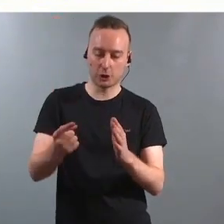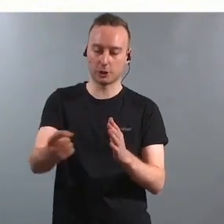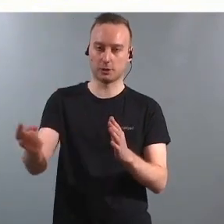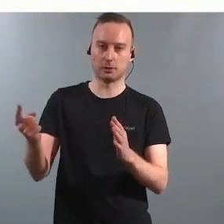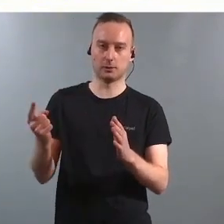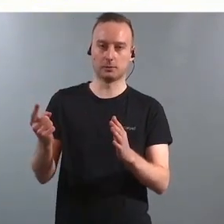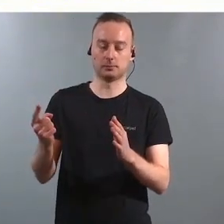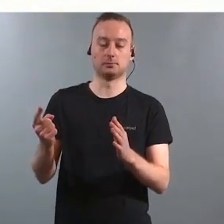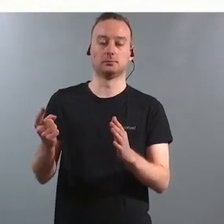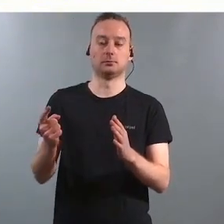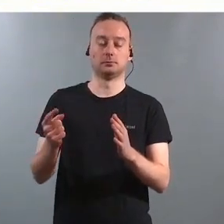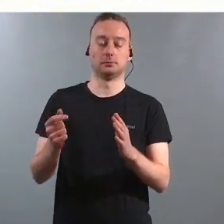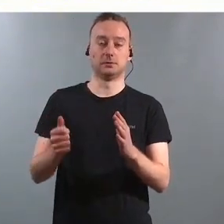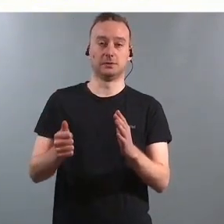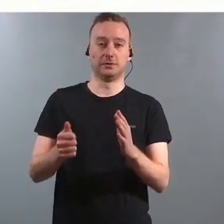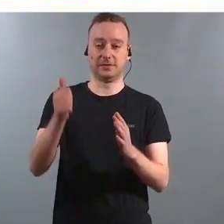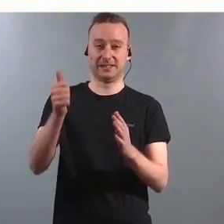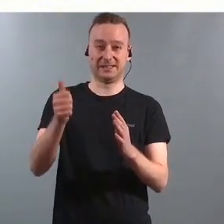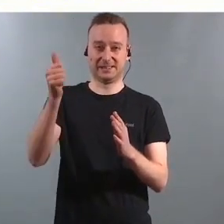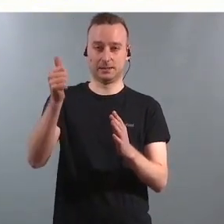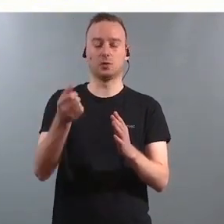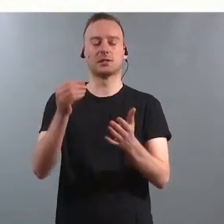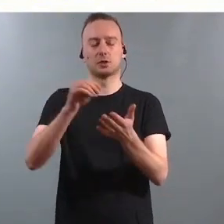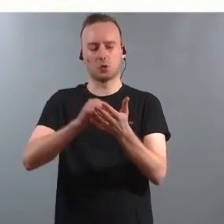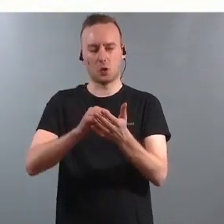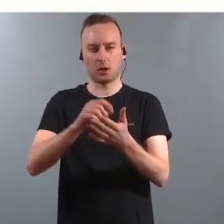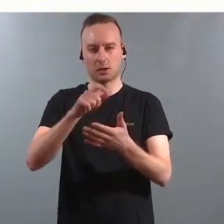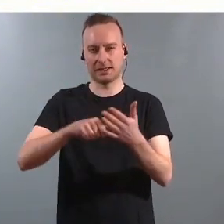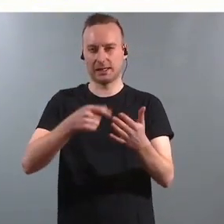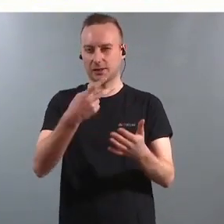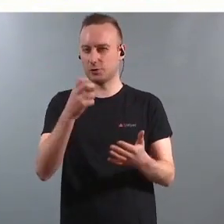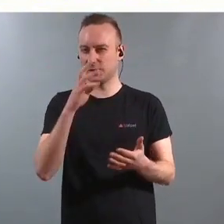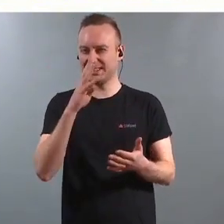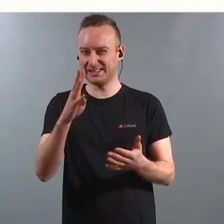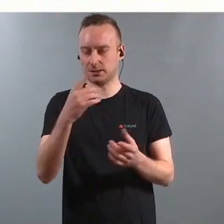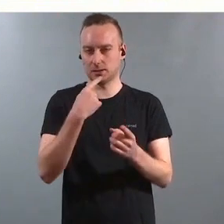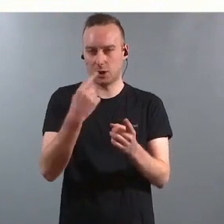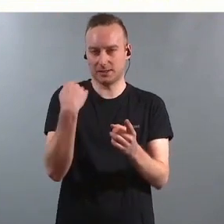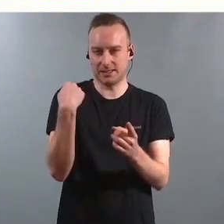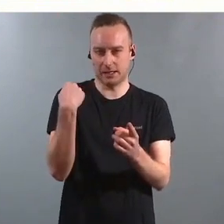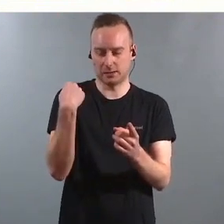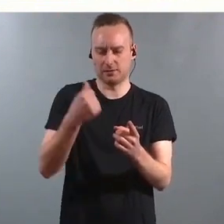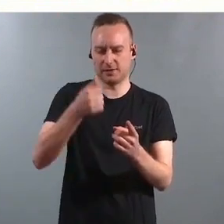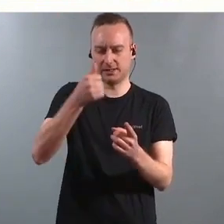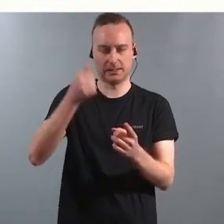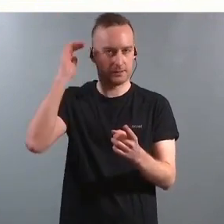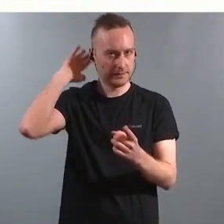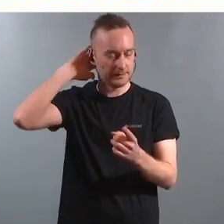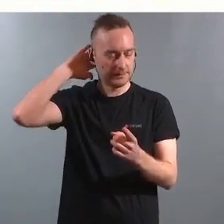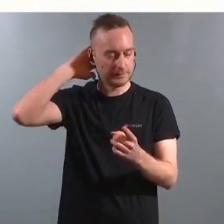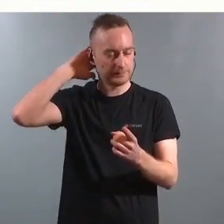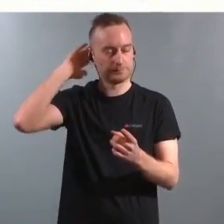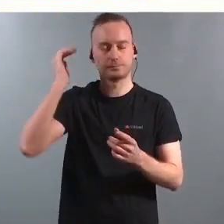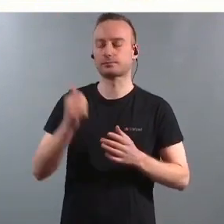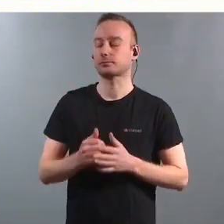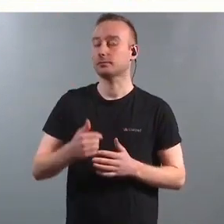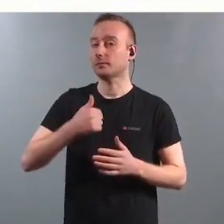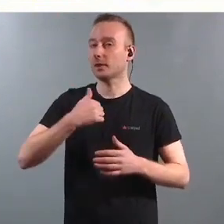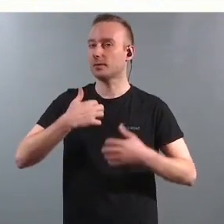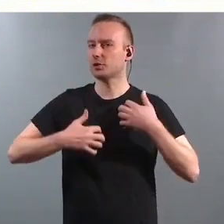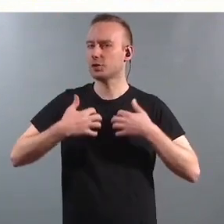forhold som er forankret i artikkel 29, som jeg snakket om i sted, og det er viktig å huske på. Min bekymring er at